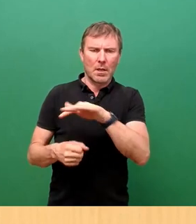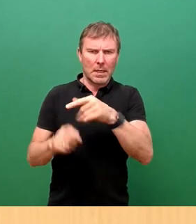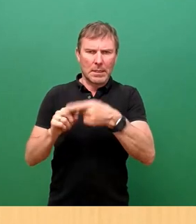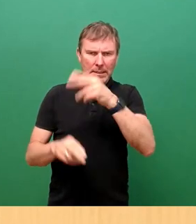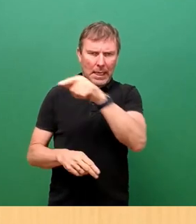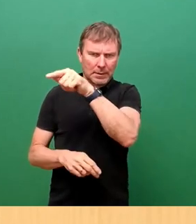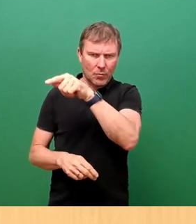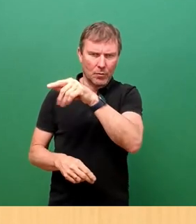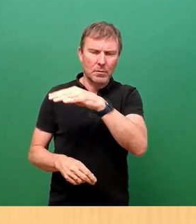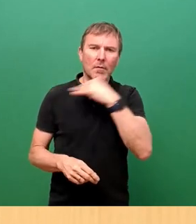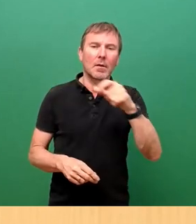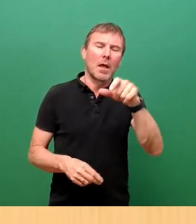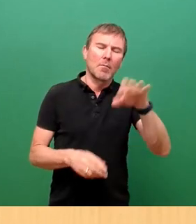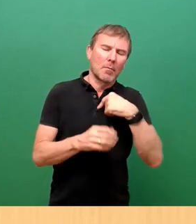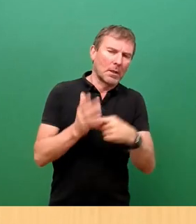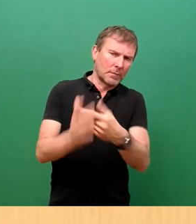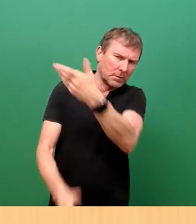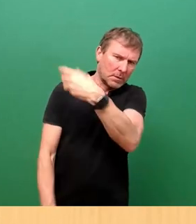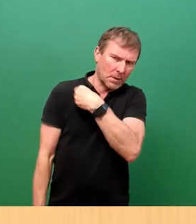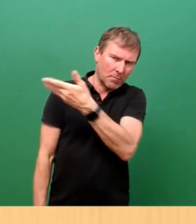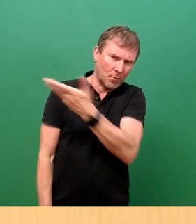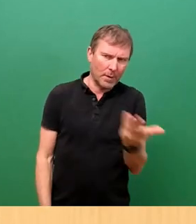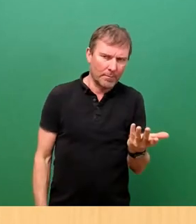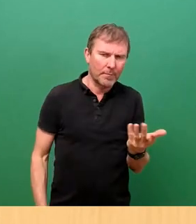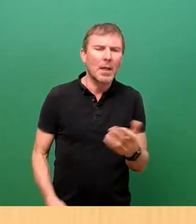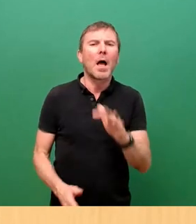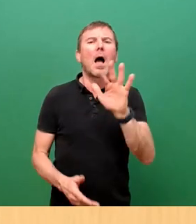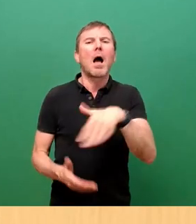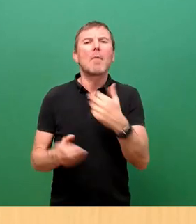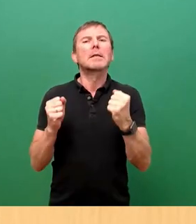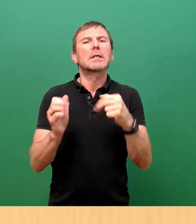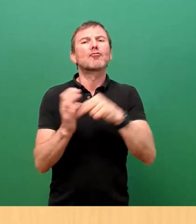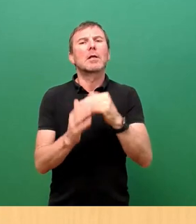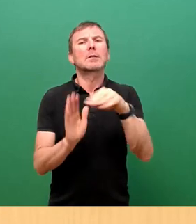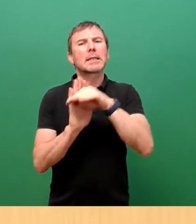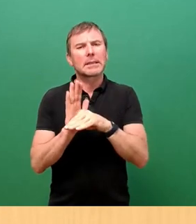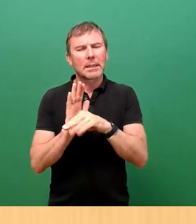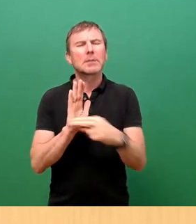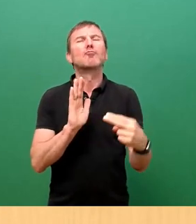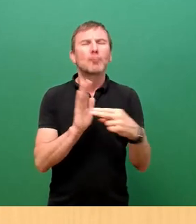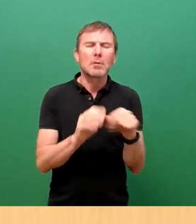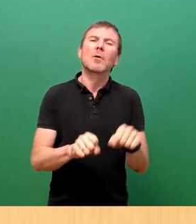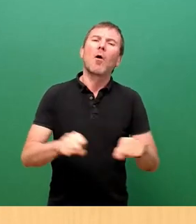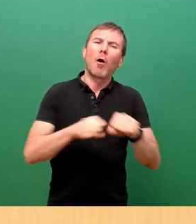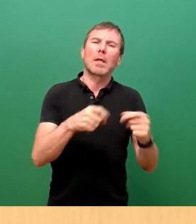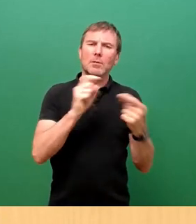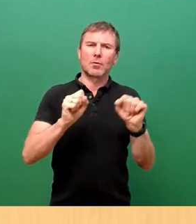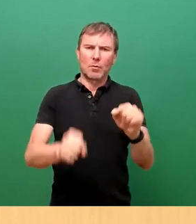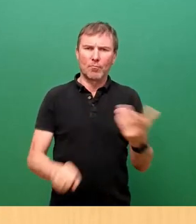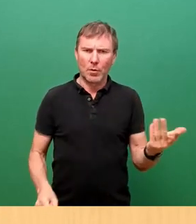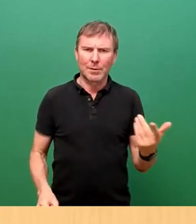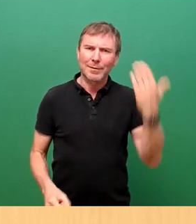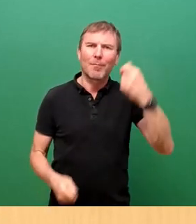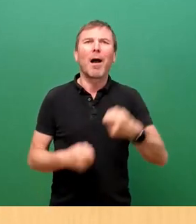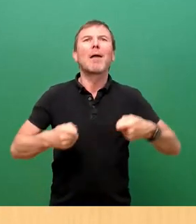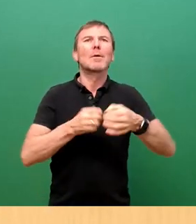hingewiesen. Das Planungssicherstellungsgesetz ermöglicht diese Online-Konsultationen. Habe ich noch selber als Bundestagsabgeordneter am 20.